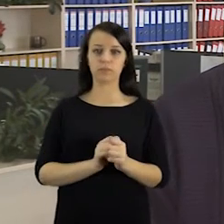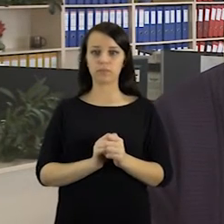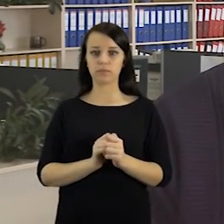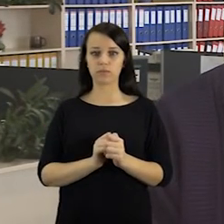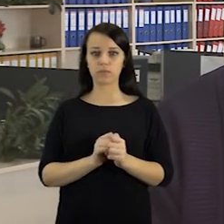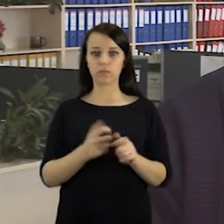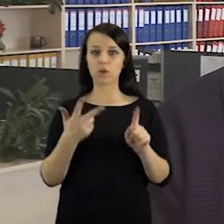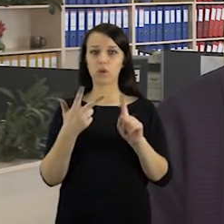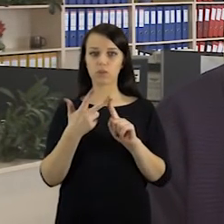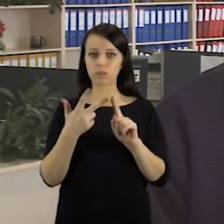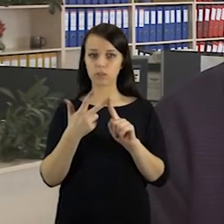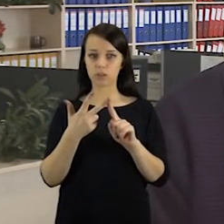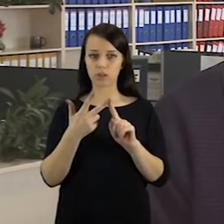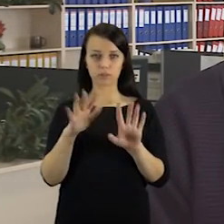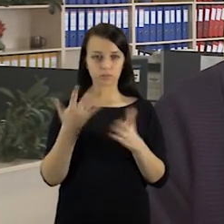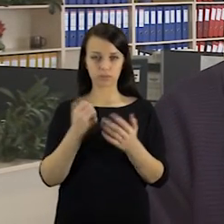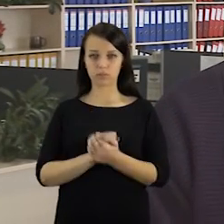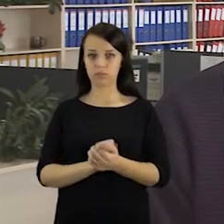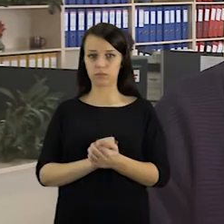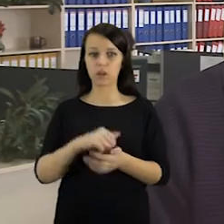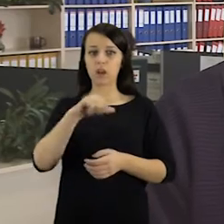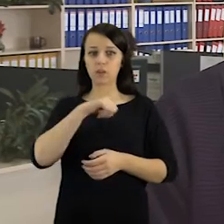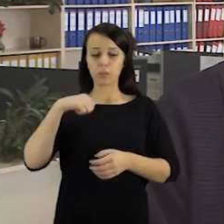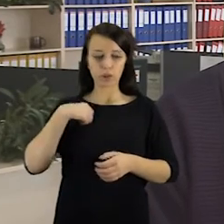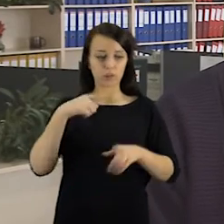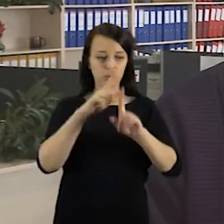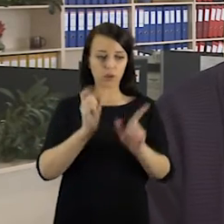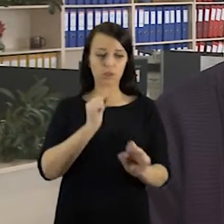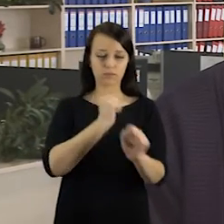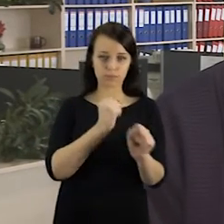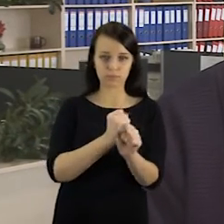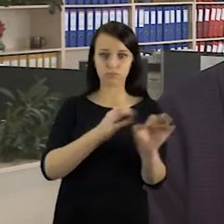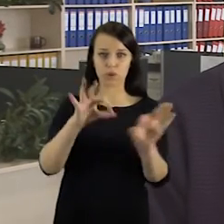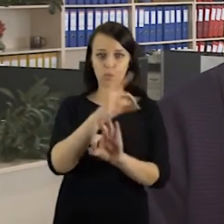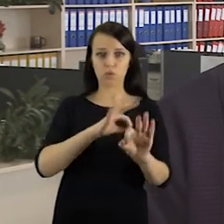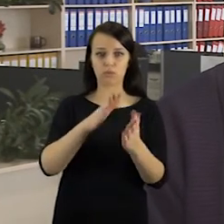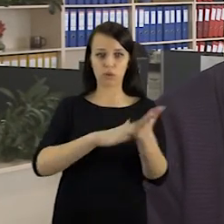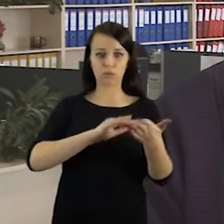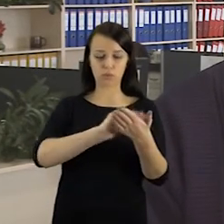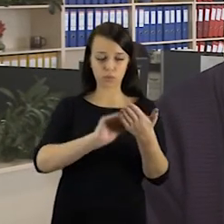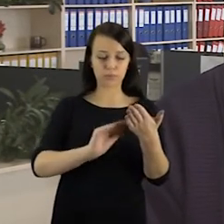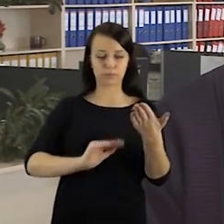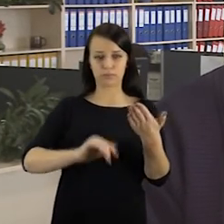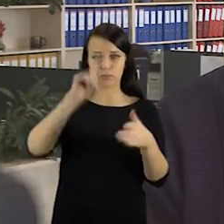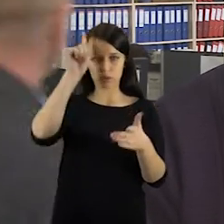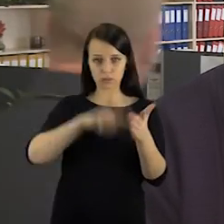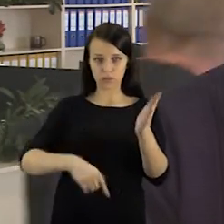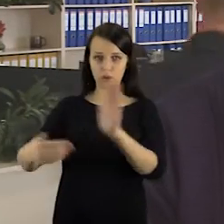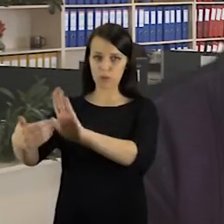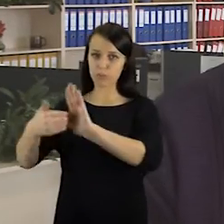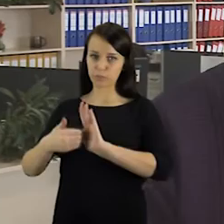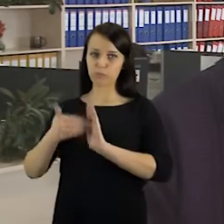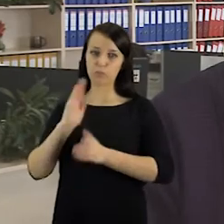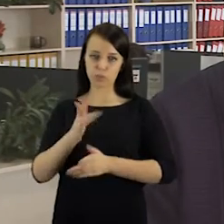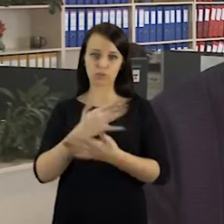objektą, arba patiem kažką daryti, toliau testi šį